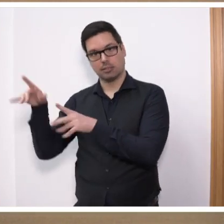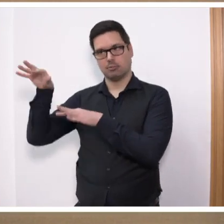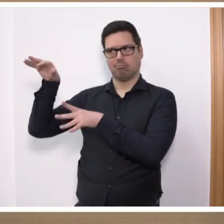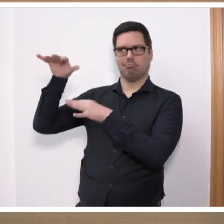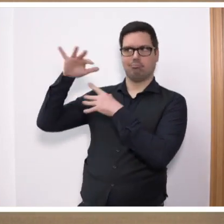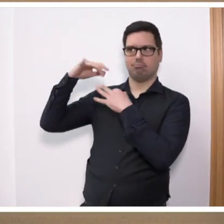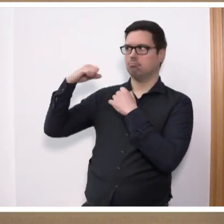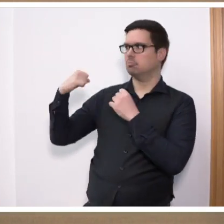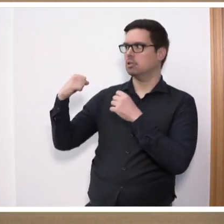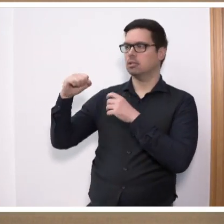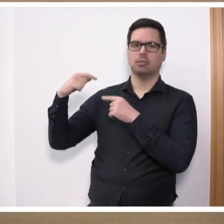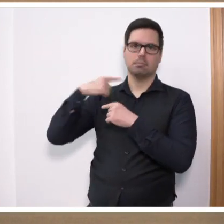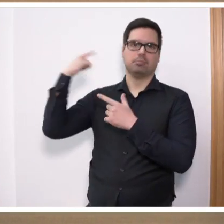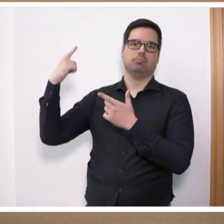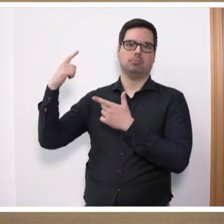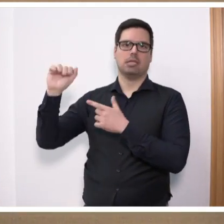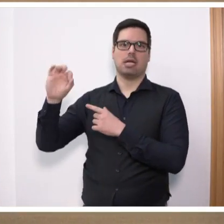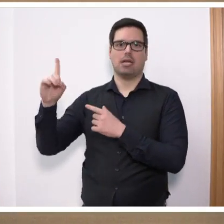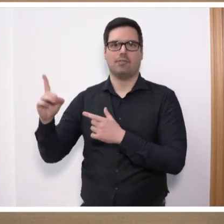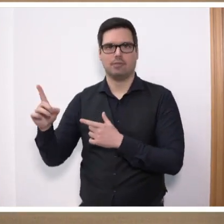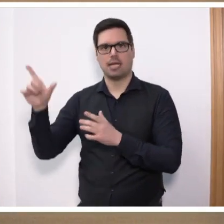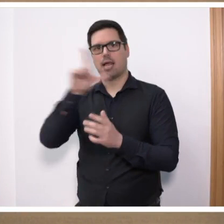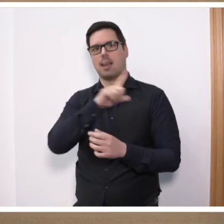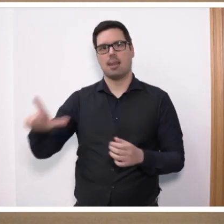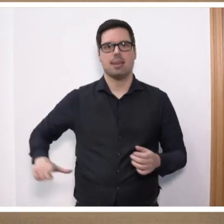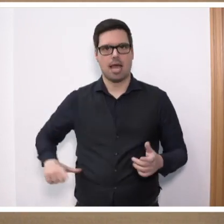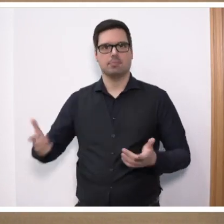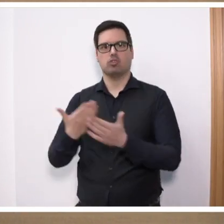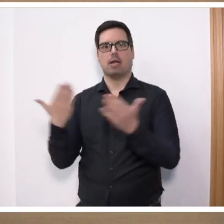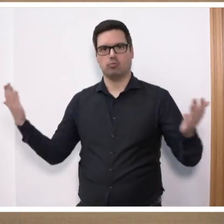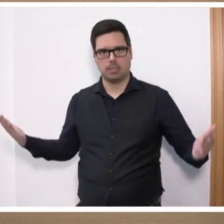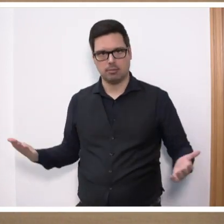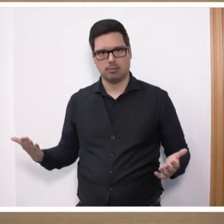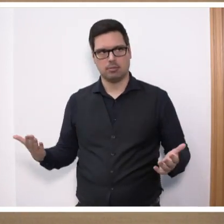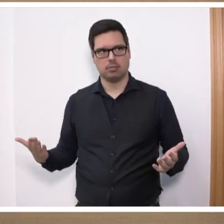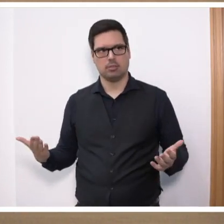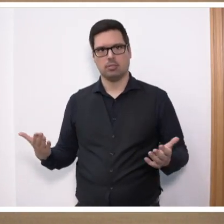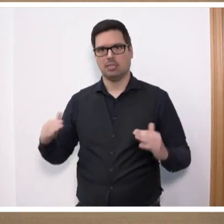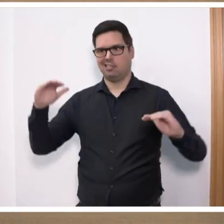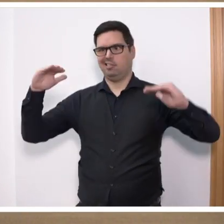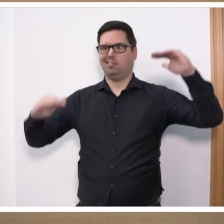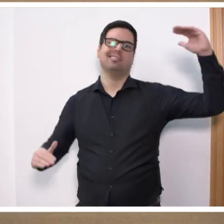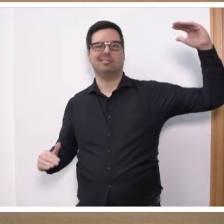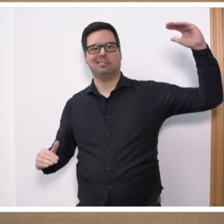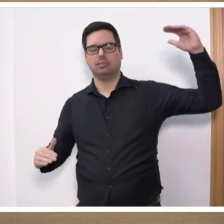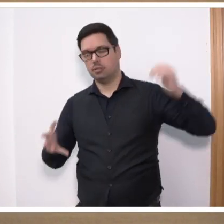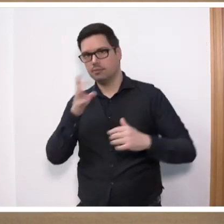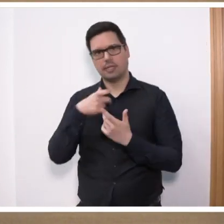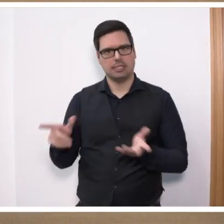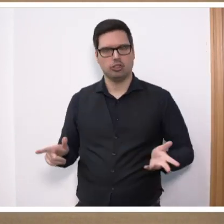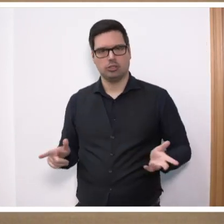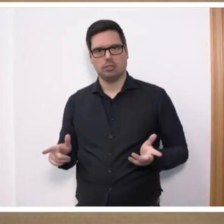zog, da beispielsweise ein AfD-Einhänger in Leipzig-Konnewitz unterwegs ist. Das ist unredlich, das wollen wir so nicht.